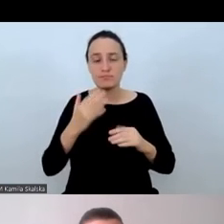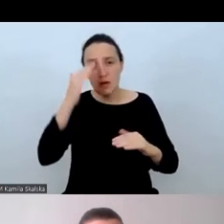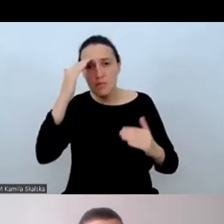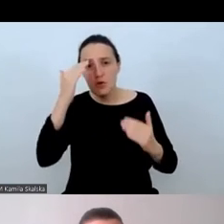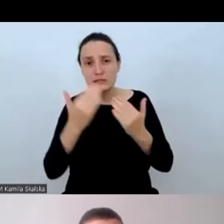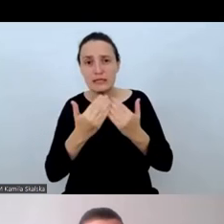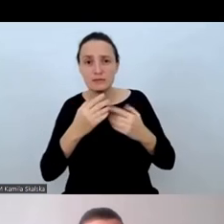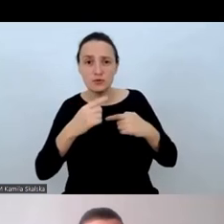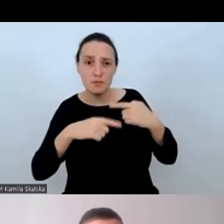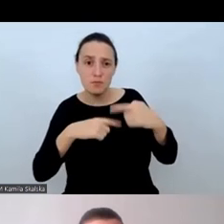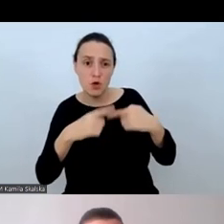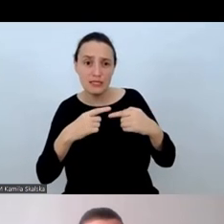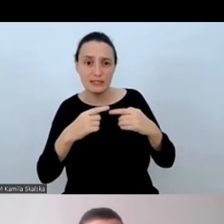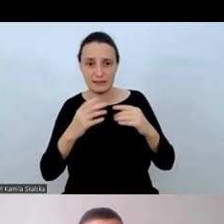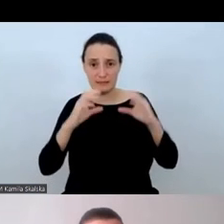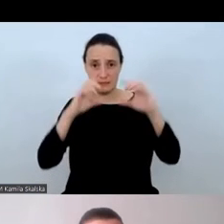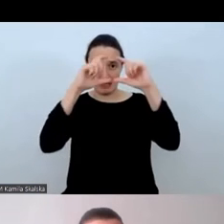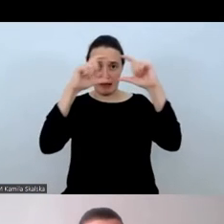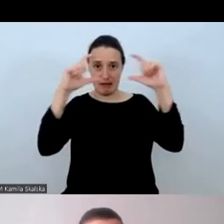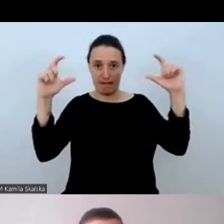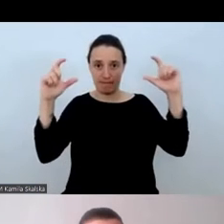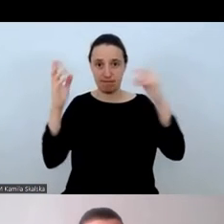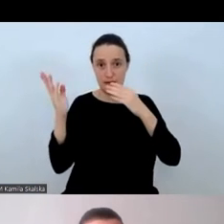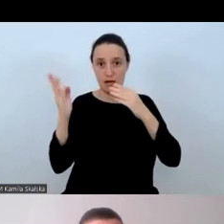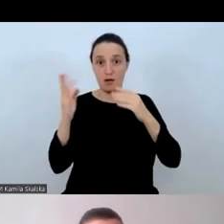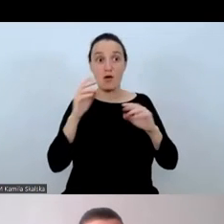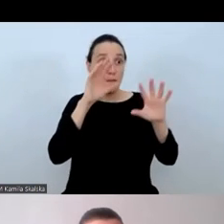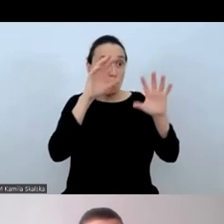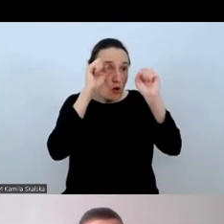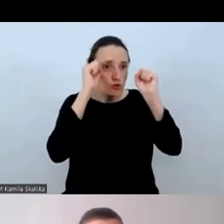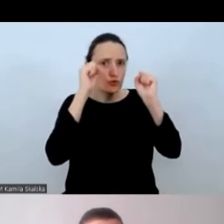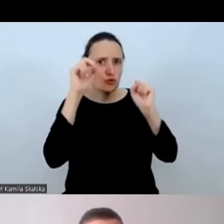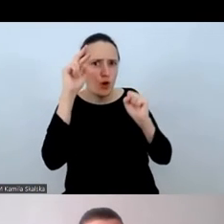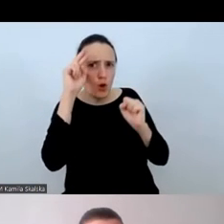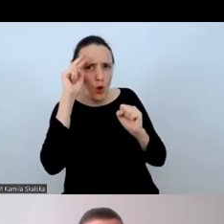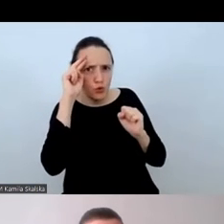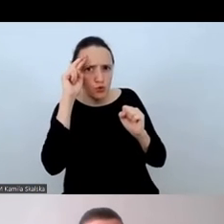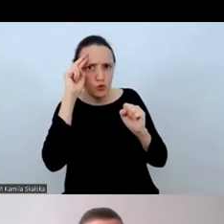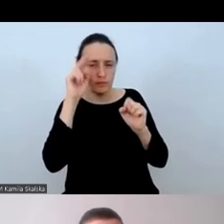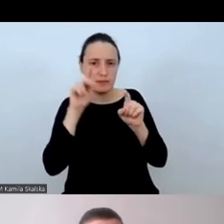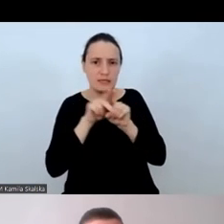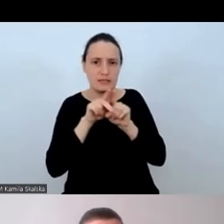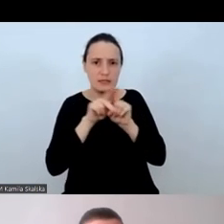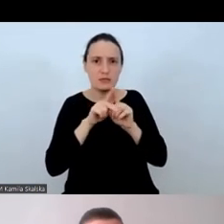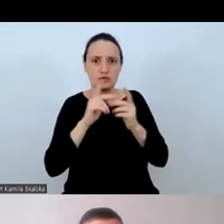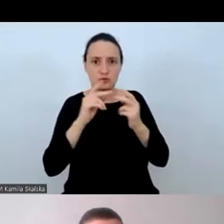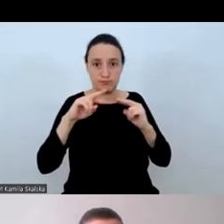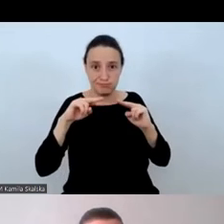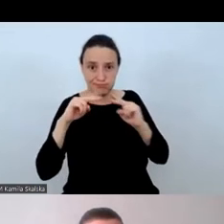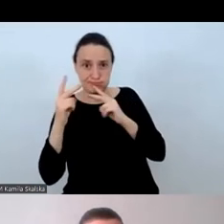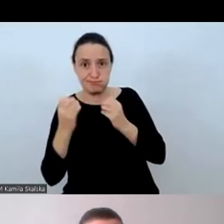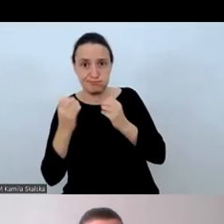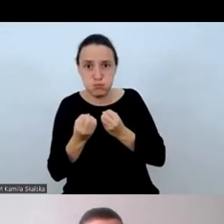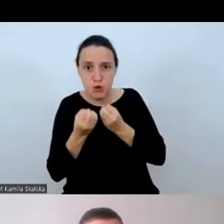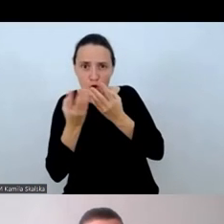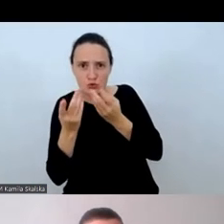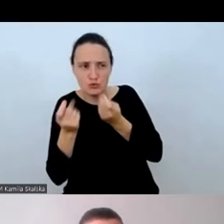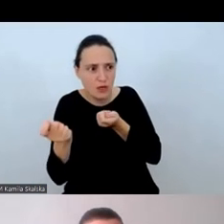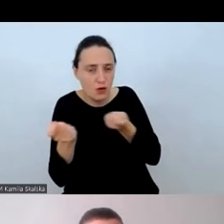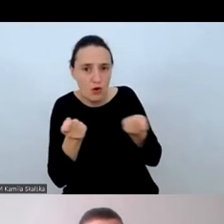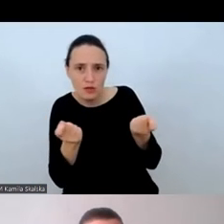w górnej części, postrzeganie, rozumienie, transferowanie, produkcja i koordynowanie.